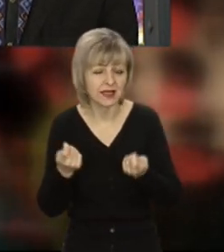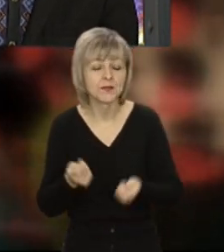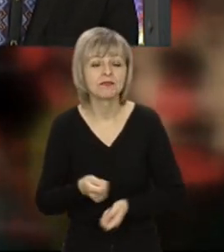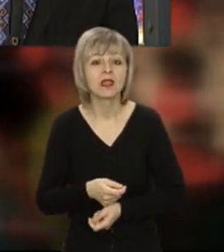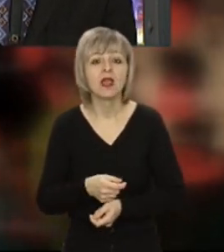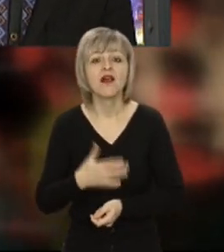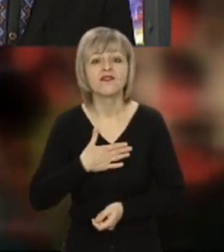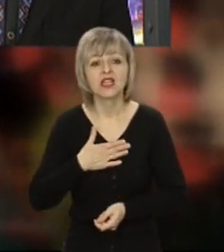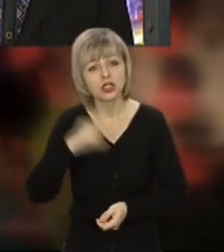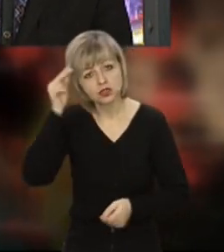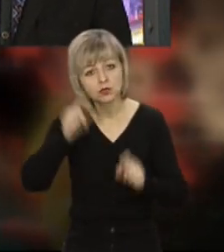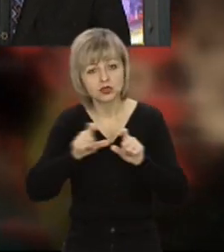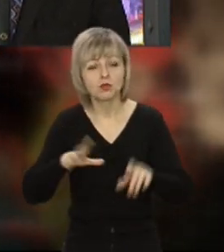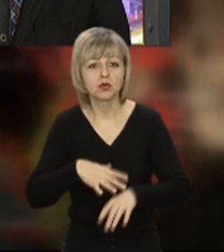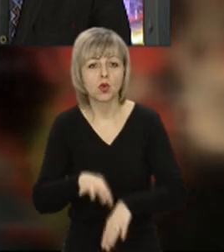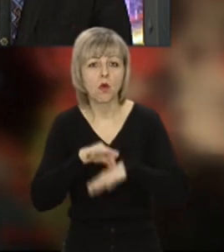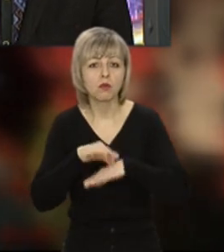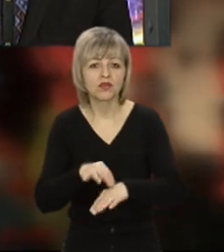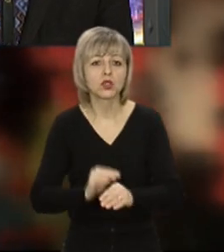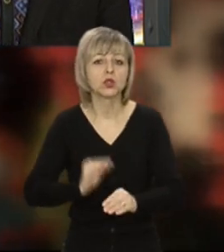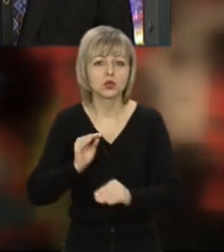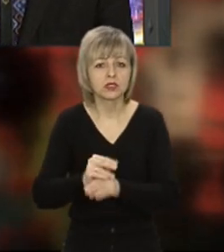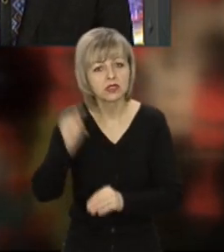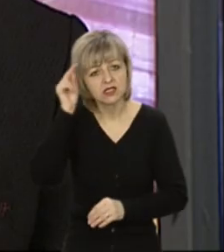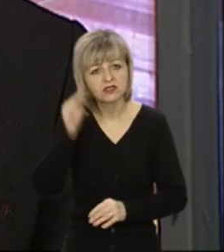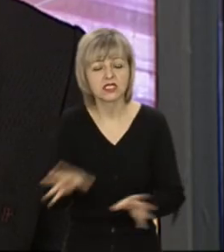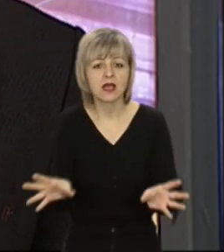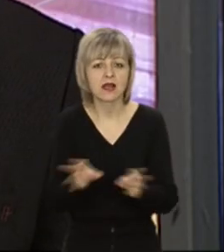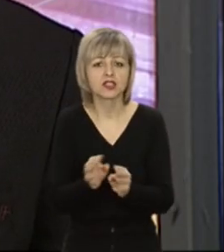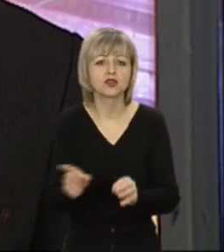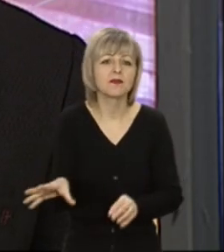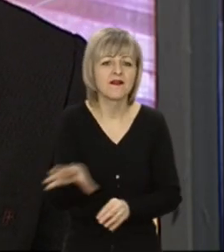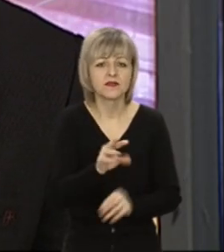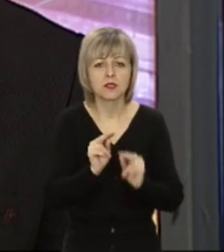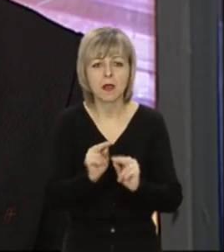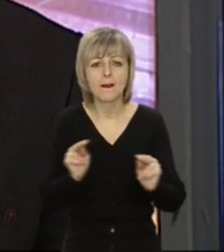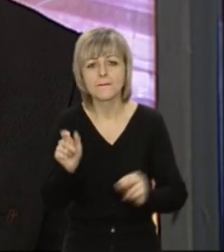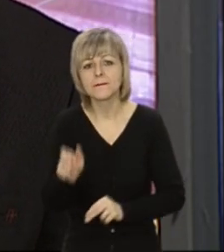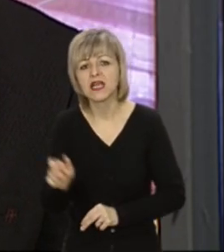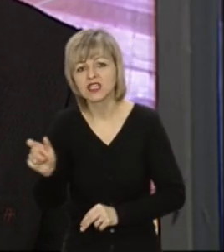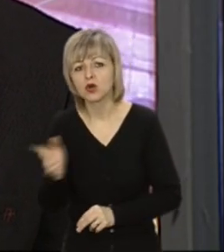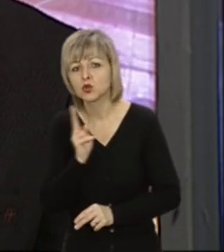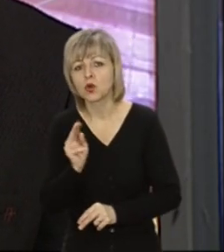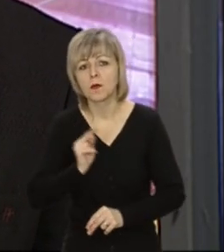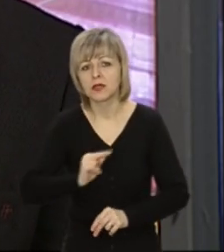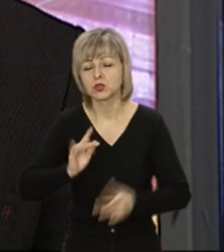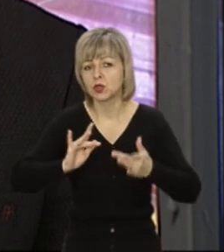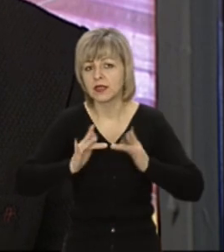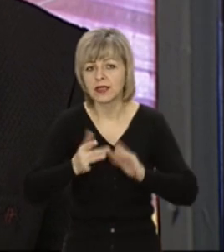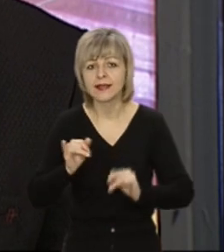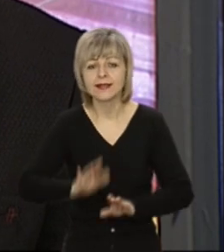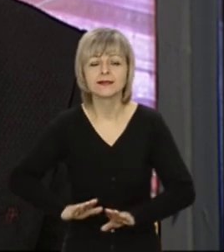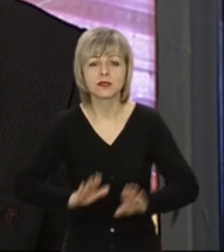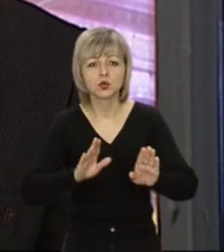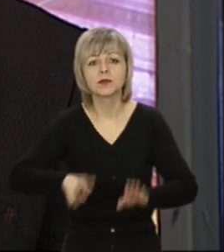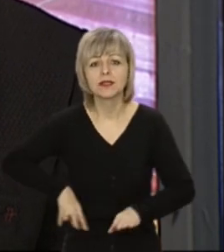зокрема, в нашому закладі було проведено додаткове навчання з усіма педагогами, які працюють онлайн, і заступник